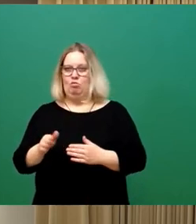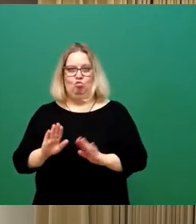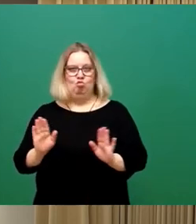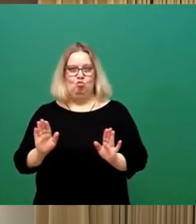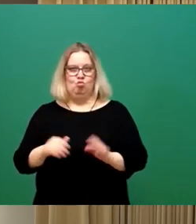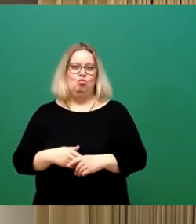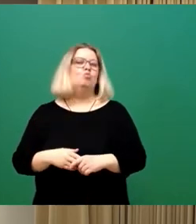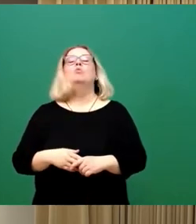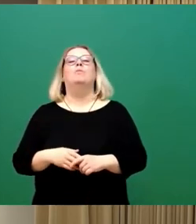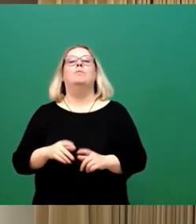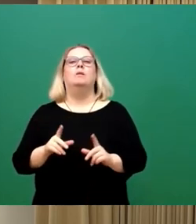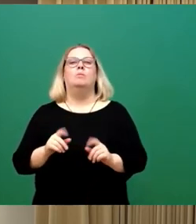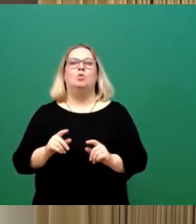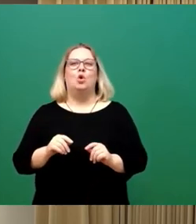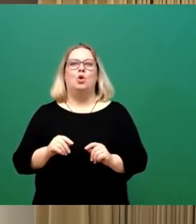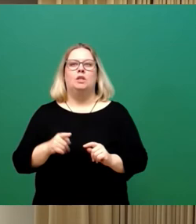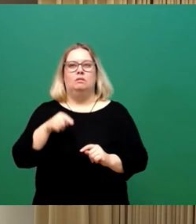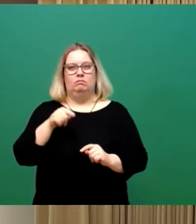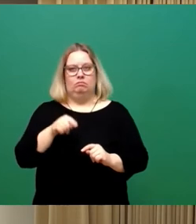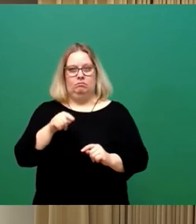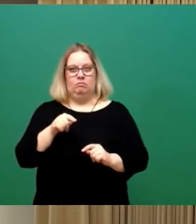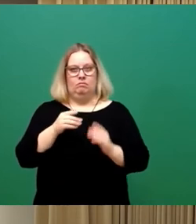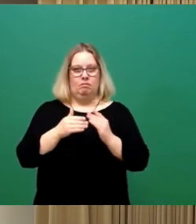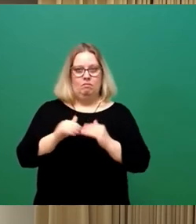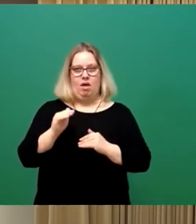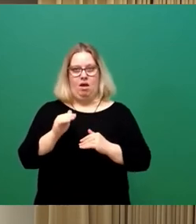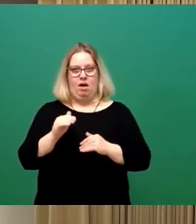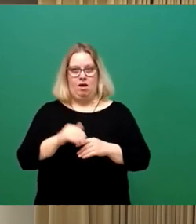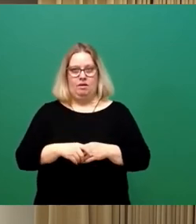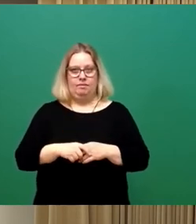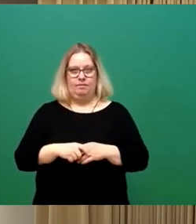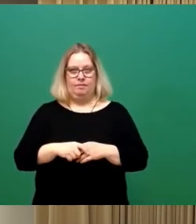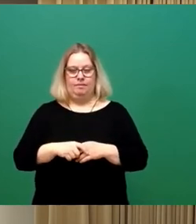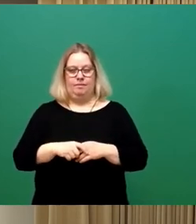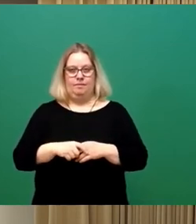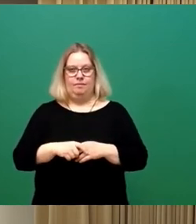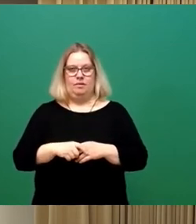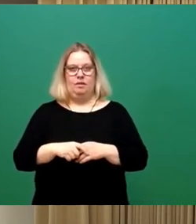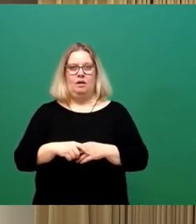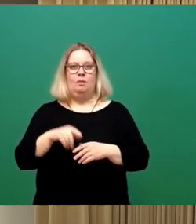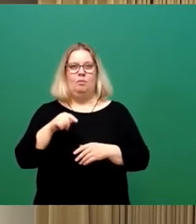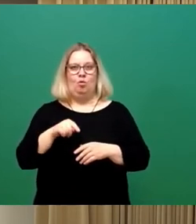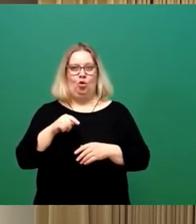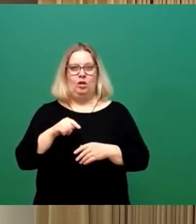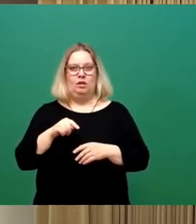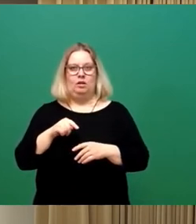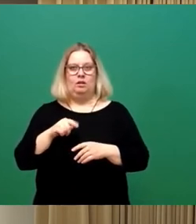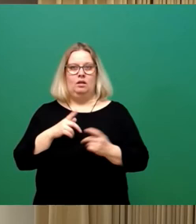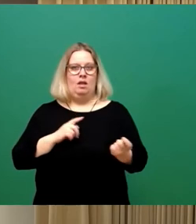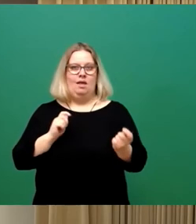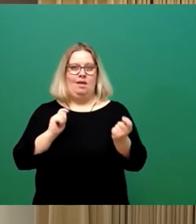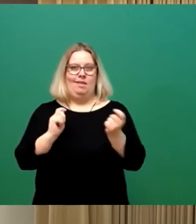Damit hätte hätte das eine Mehrheit gefunden. Bei den entsprechenden Änderungen